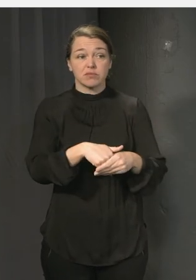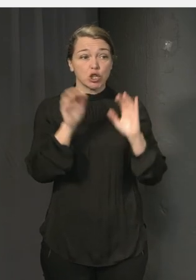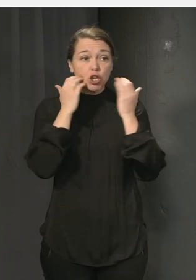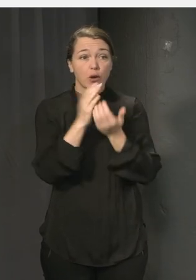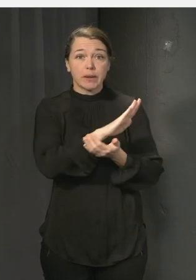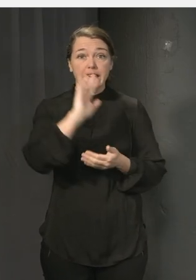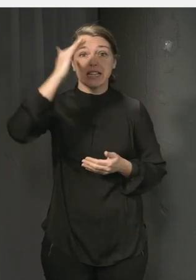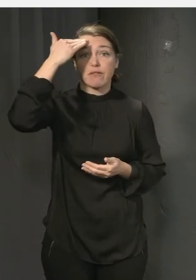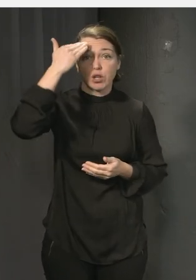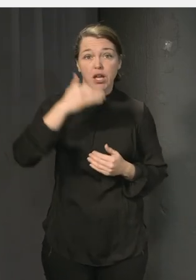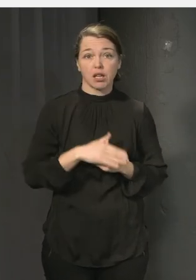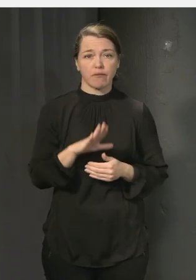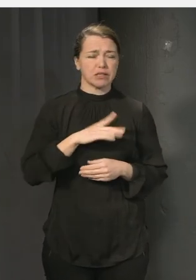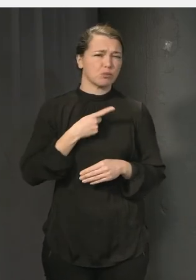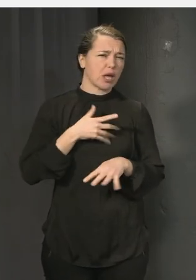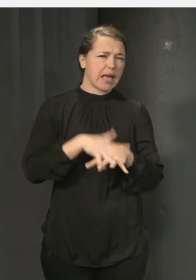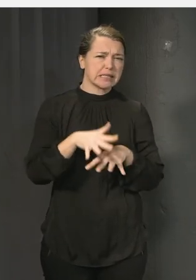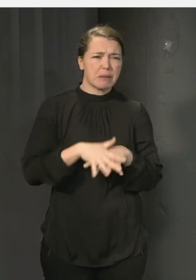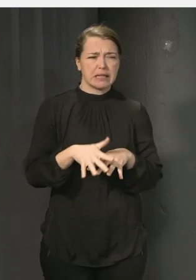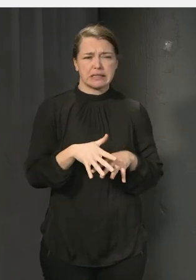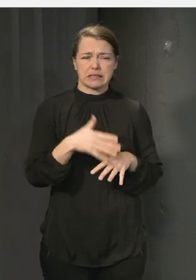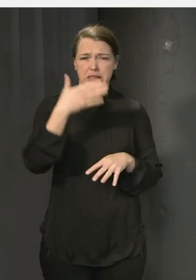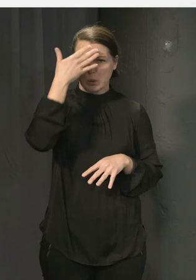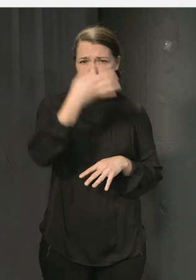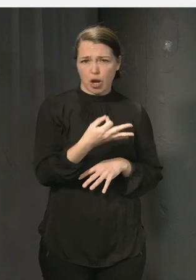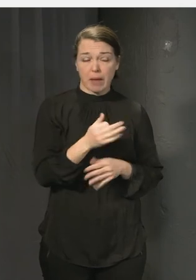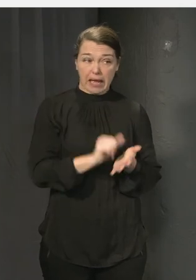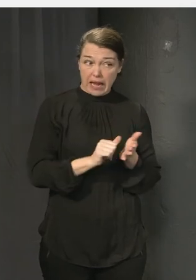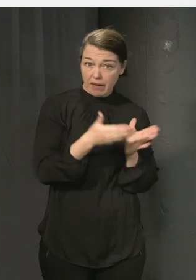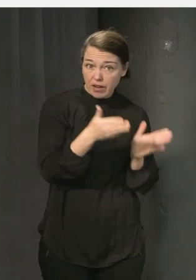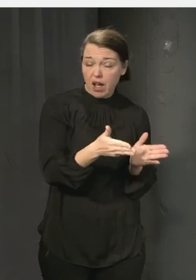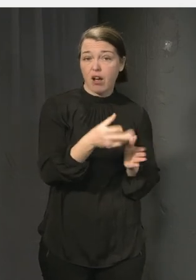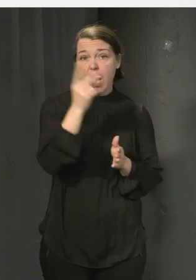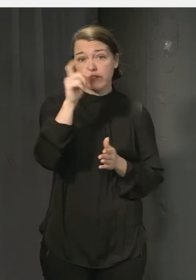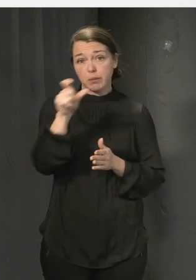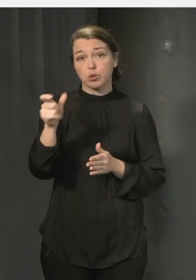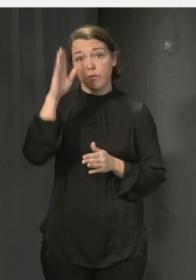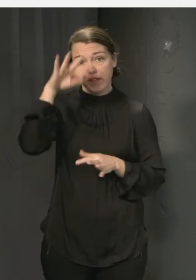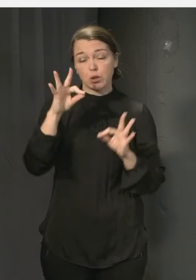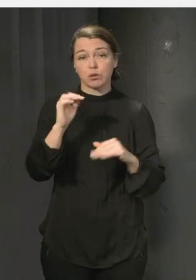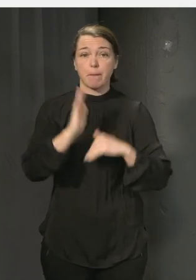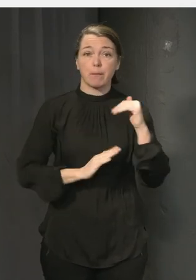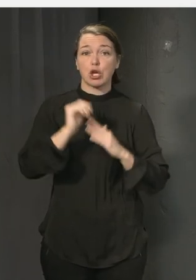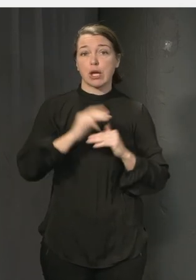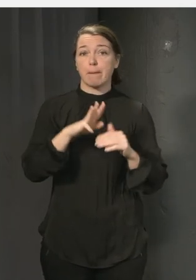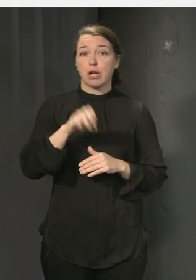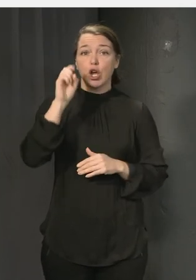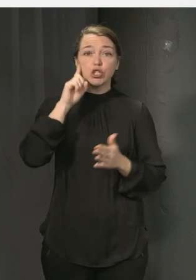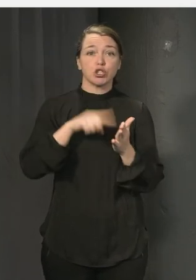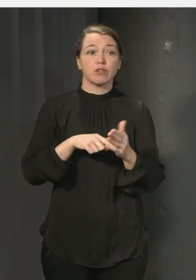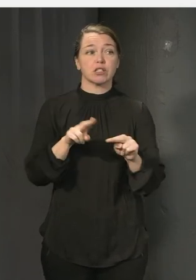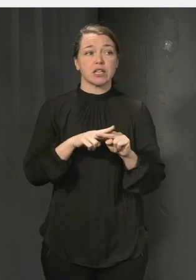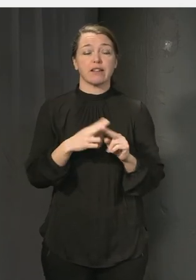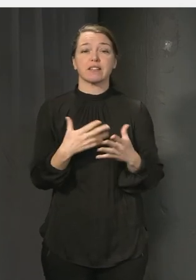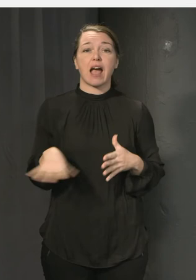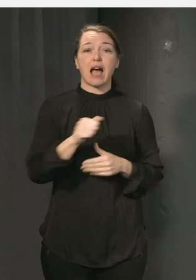det finns så mycket expertis eleverna är bra experter det finns andra också som vet hur man bör utforma en miljö för att de ska vara inkluderande